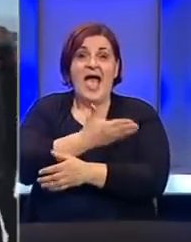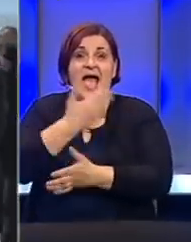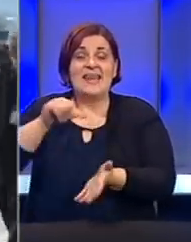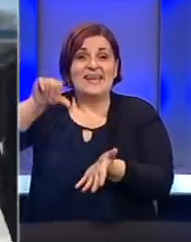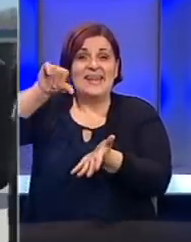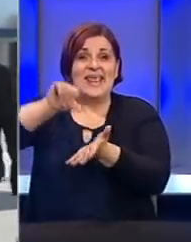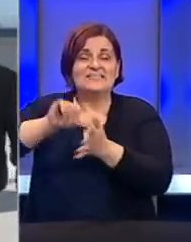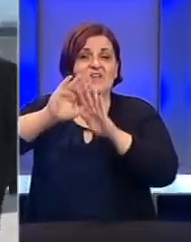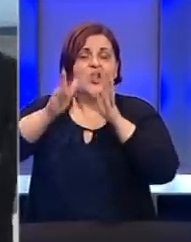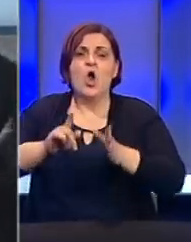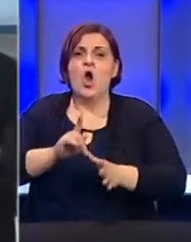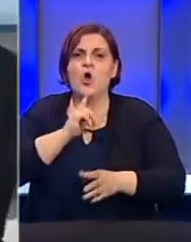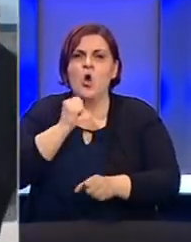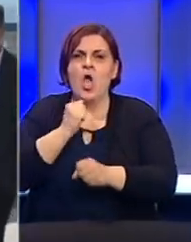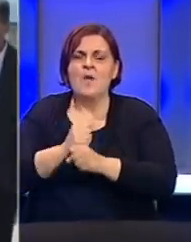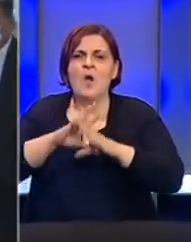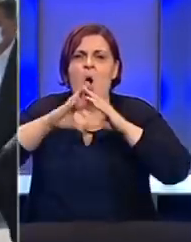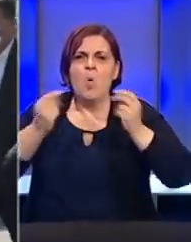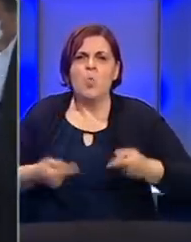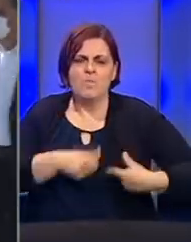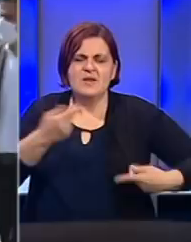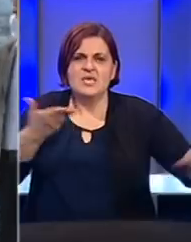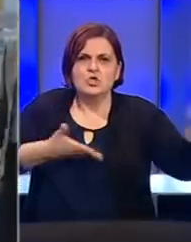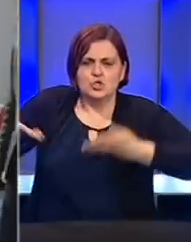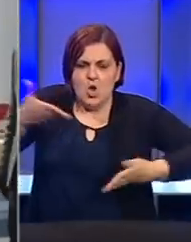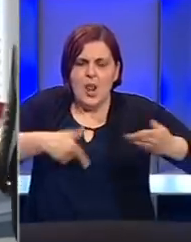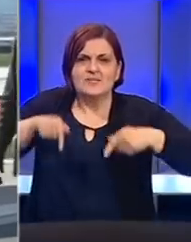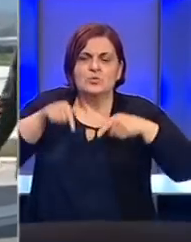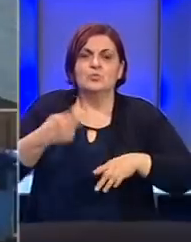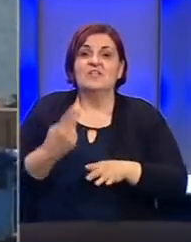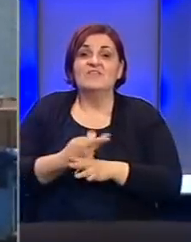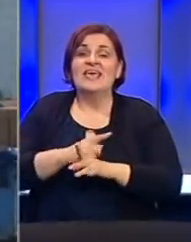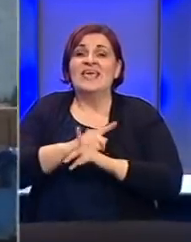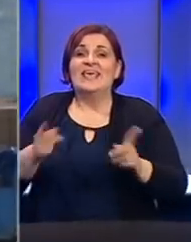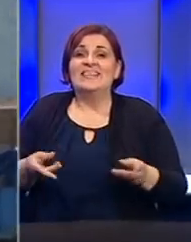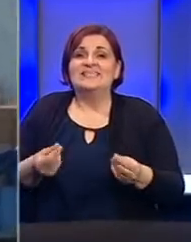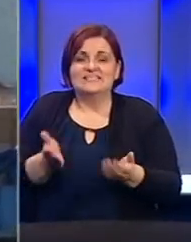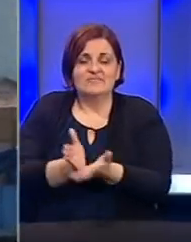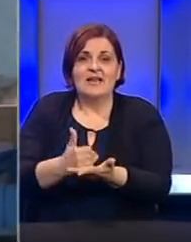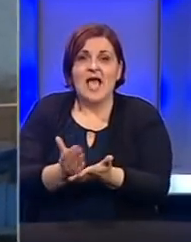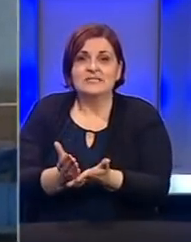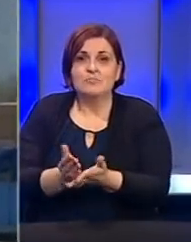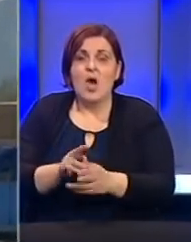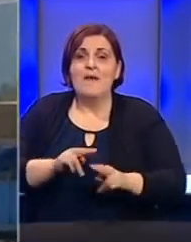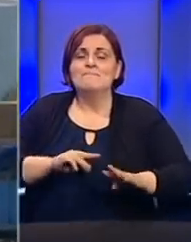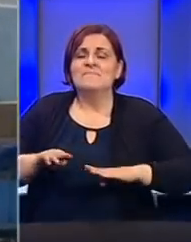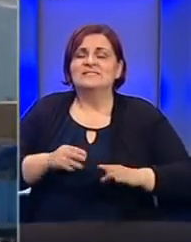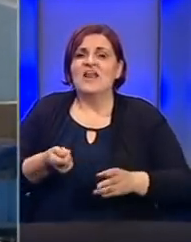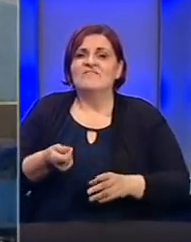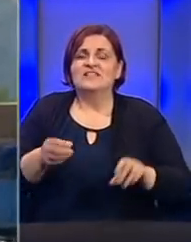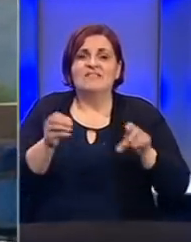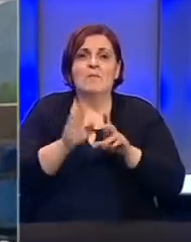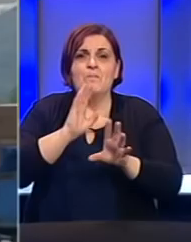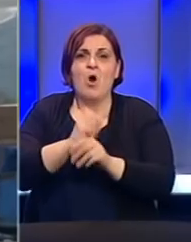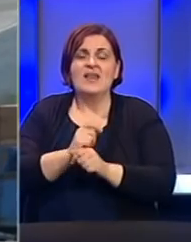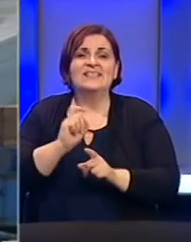centralizovano tijelo koje se bavi ukupnim donacijama koje stižu u našu zemlju i gdje se sredstva raspoređuju. Ministarstvo financija i trezora